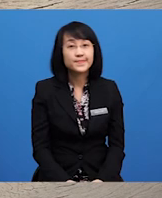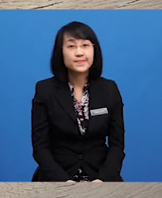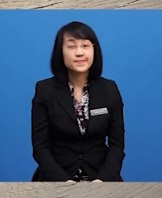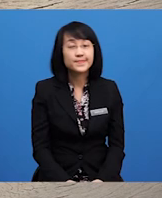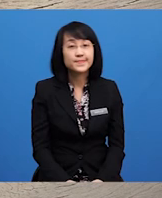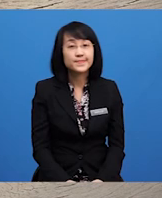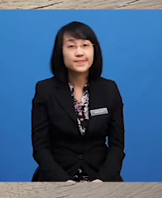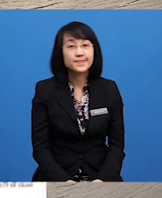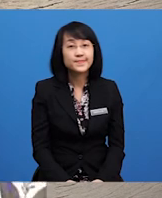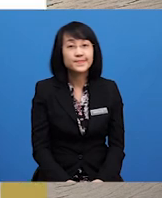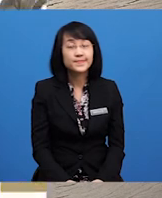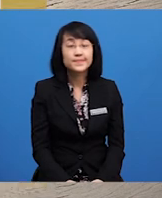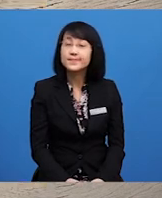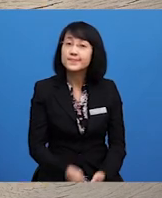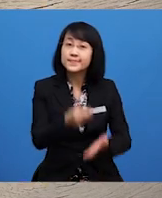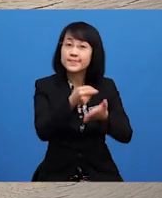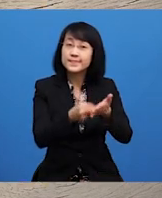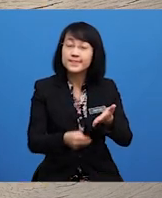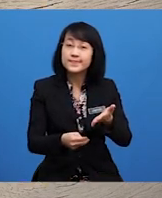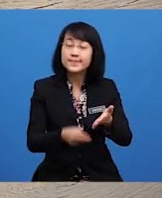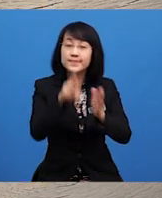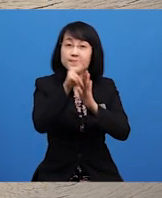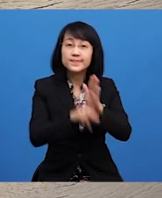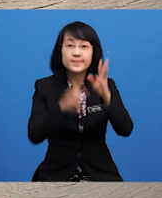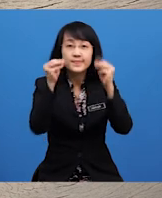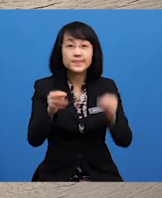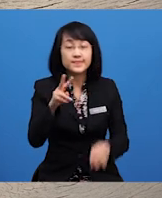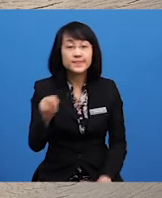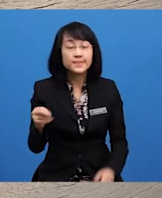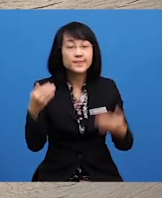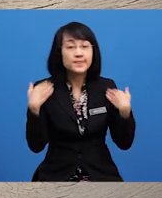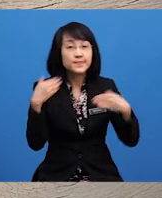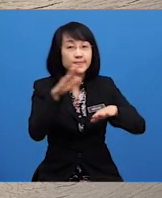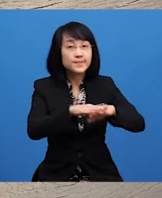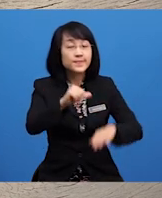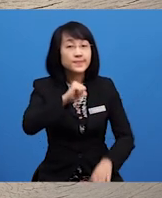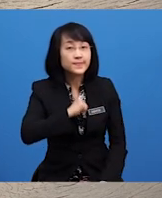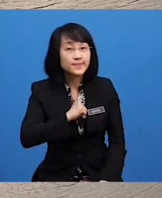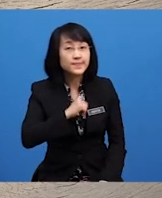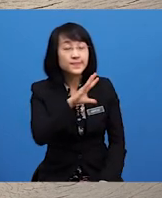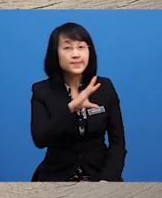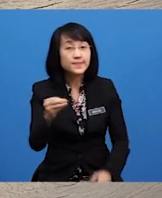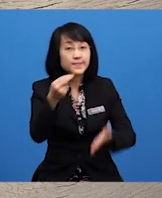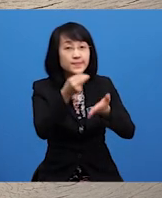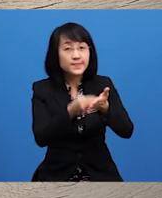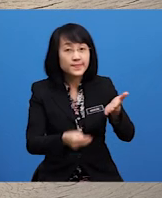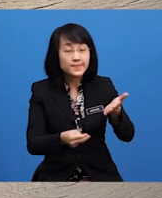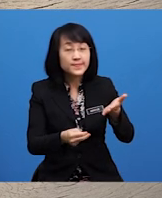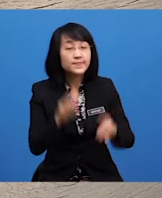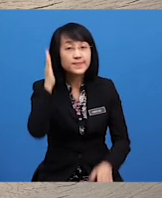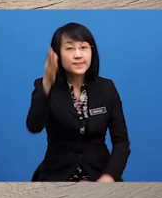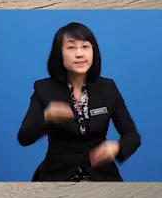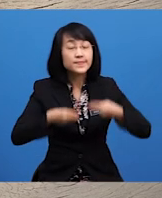Nilai kemanusiaan ini sememangnya ada pada diri Dan nilai itu akan